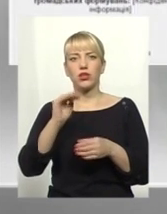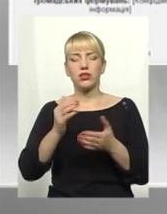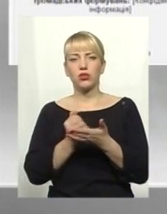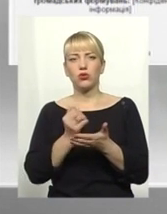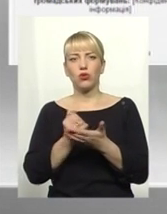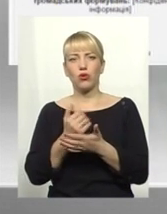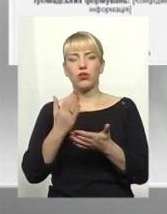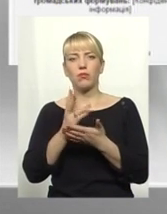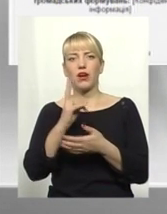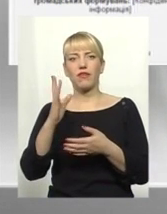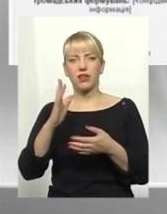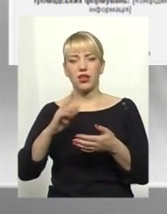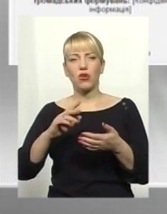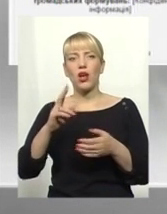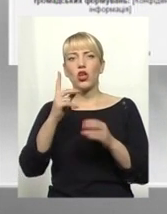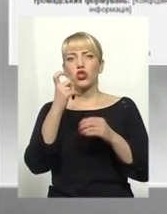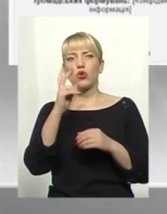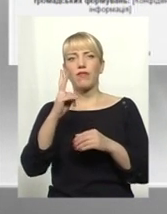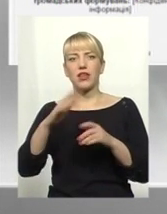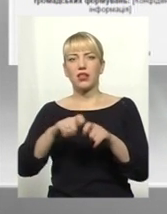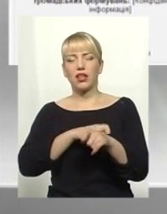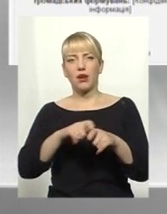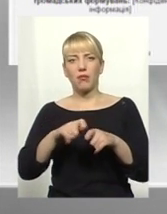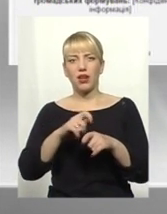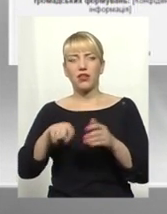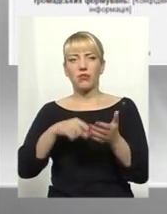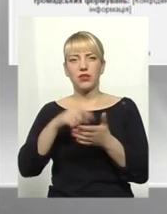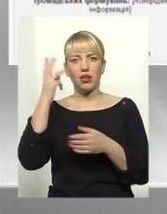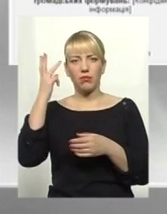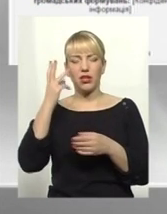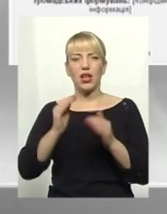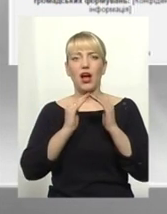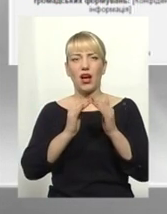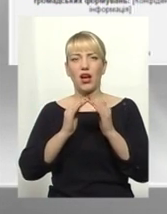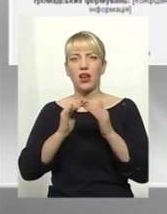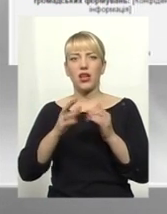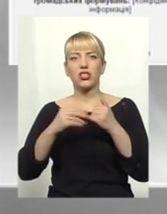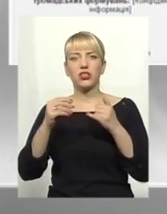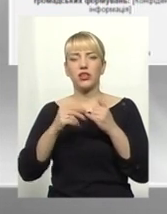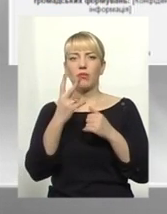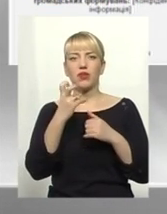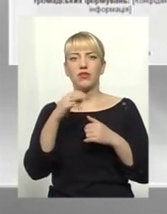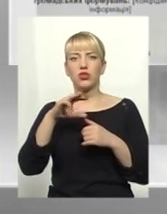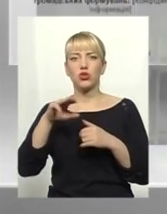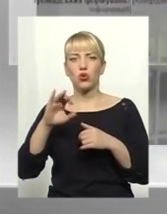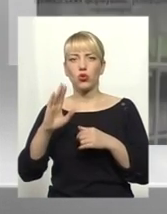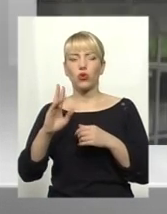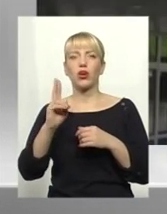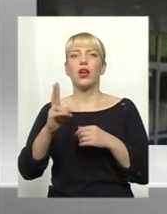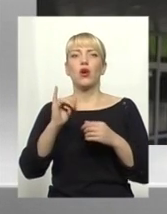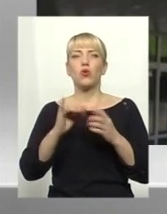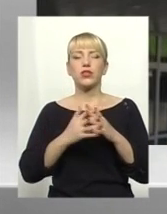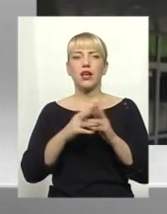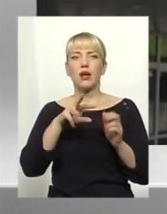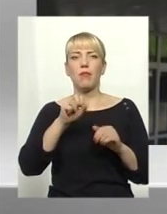більше як на 100 квадратів, гараж, господарське приміщення та земельну ділянку площею понад 200 соток у селі Маломолинці. Також